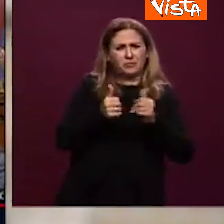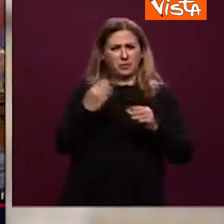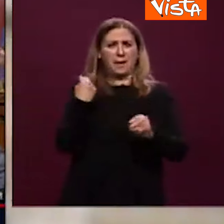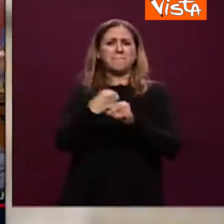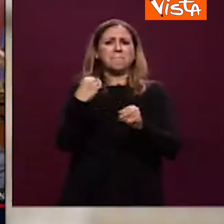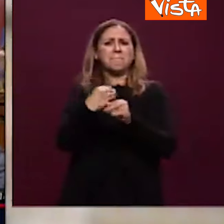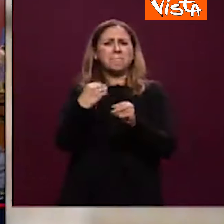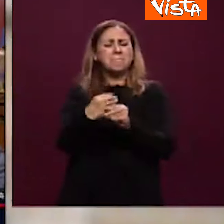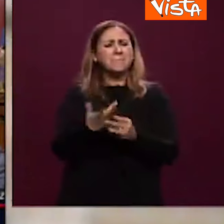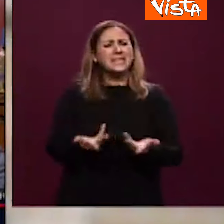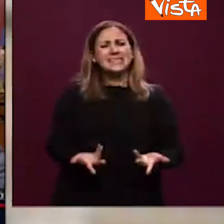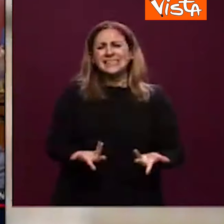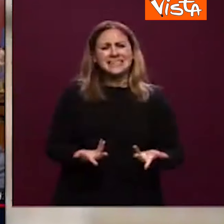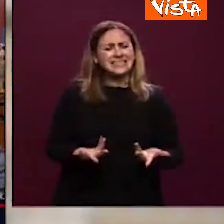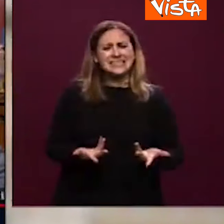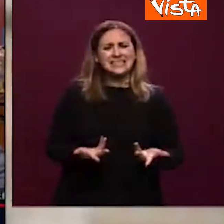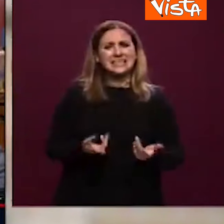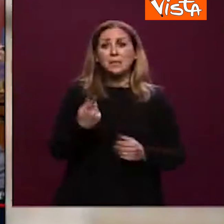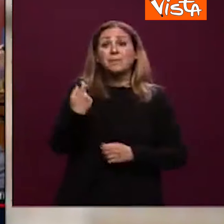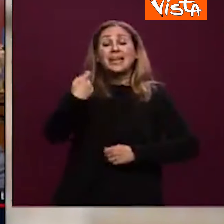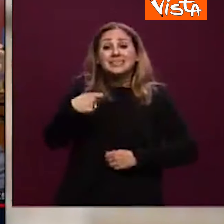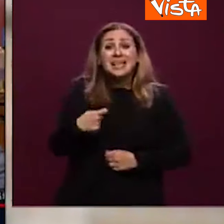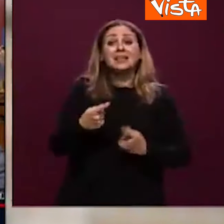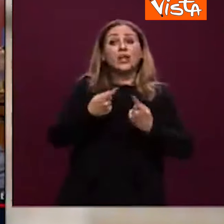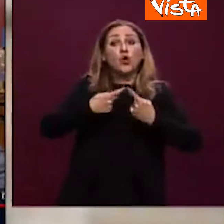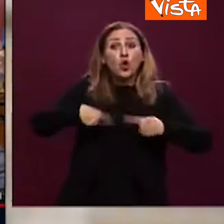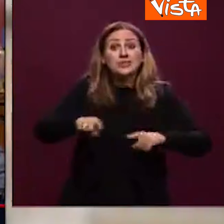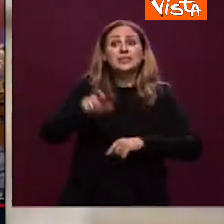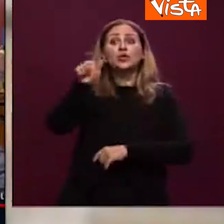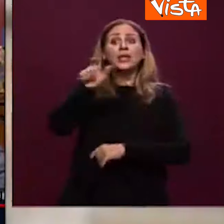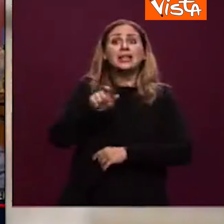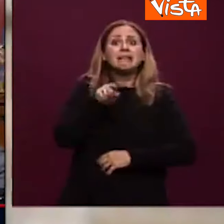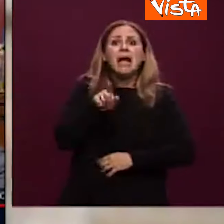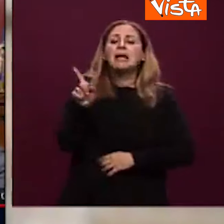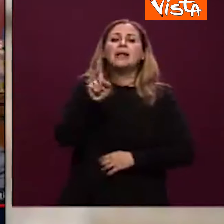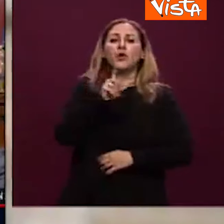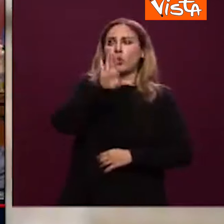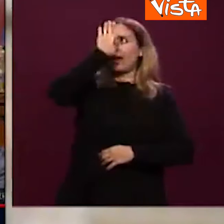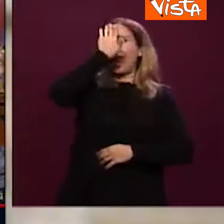Ma è il Presidente del Consiglio dell'Italia! Non è un capo comico!